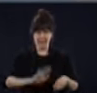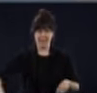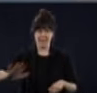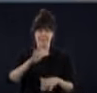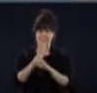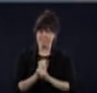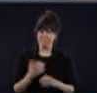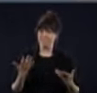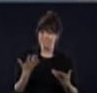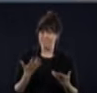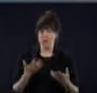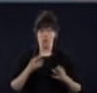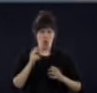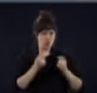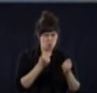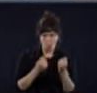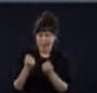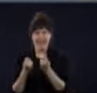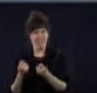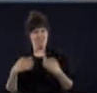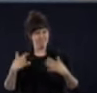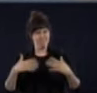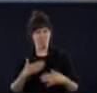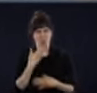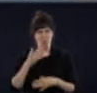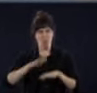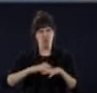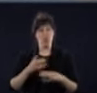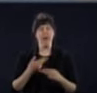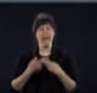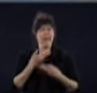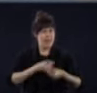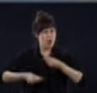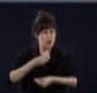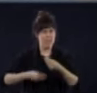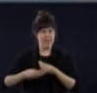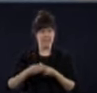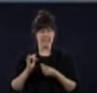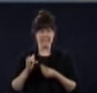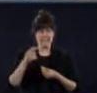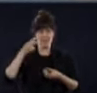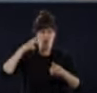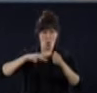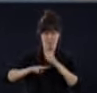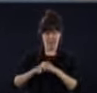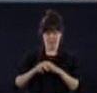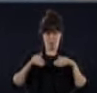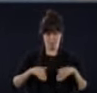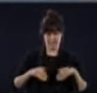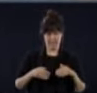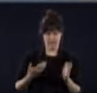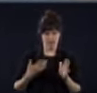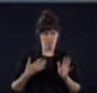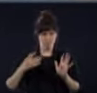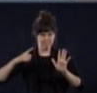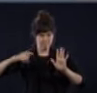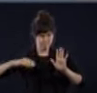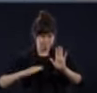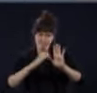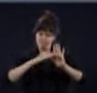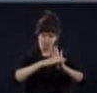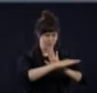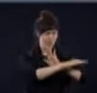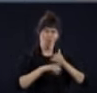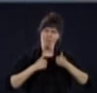si ça se passe bien, si les scénarios optimistes se réalisent, est-ce que votre objectif est de permettre et d'encourager les Québécois à voyager entre les